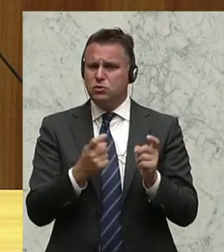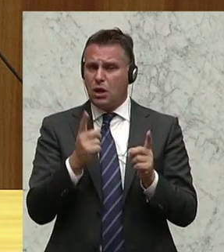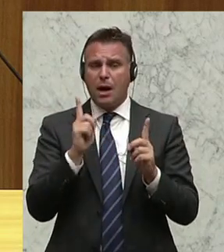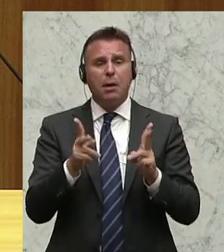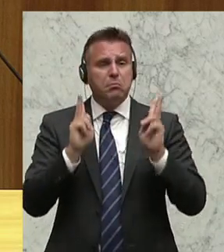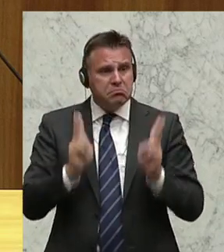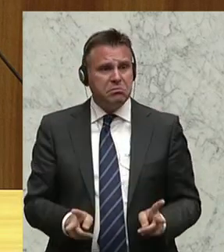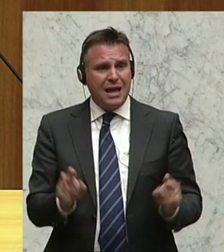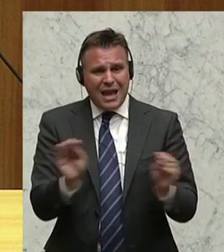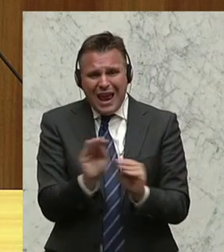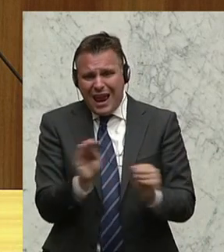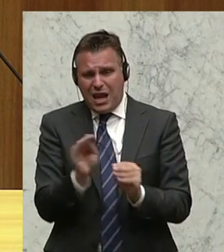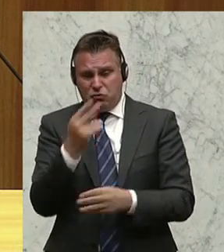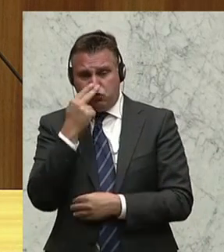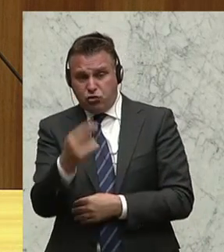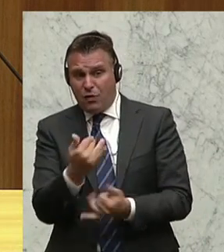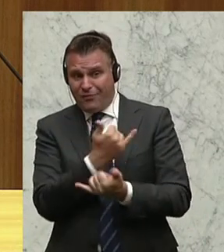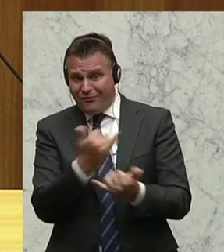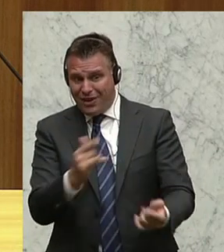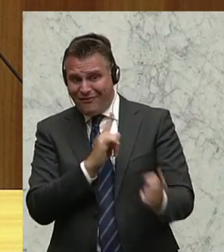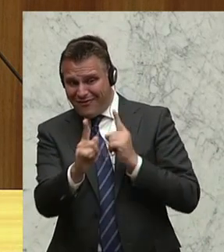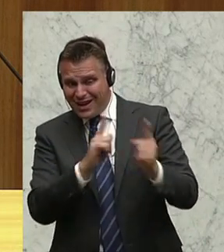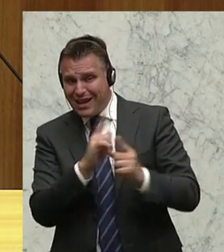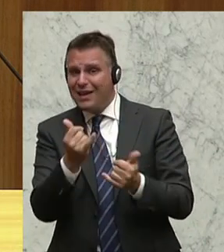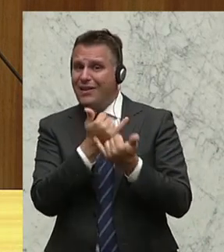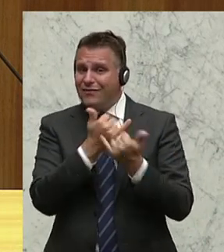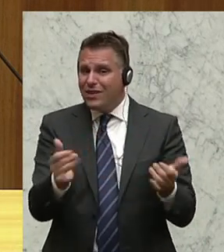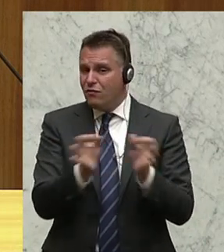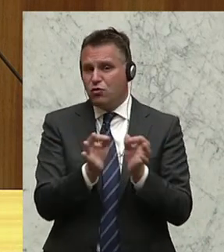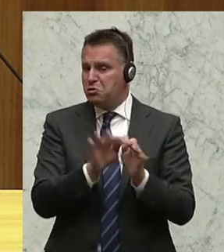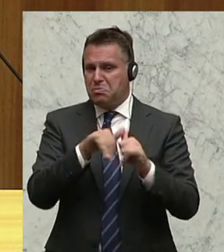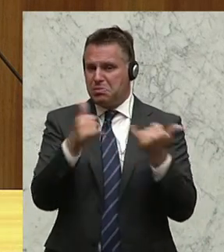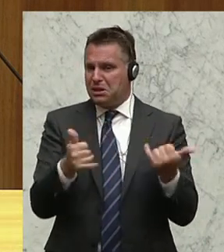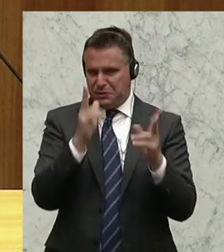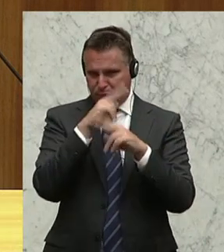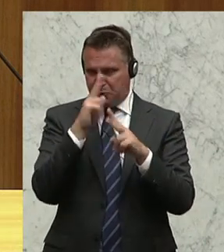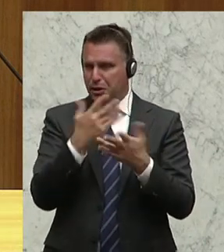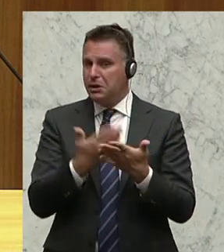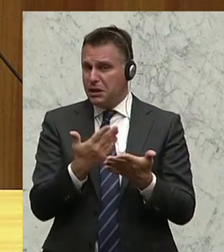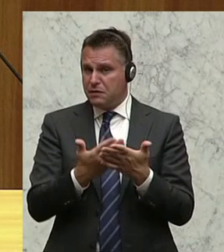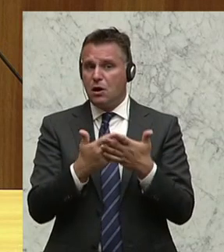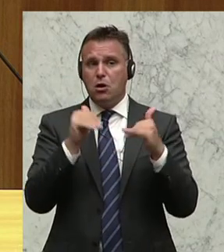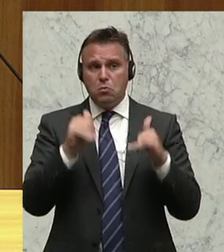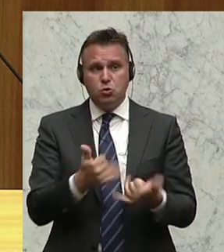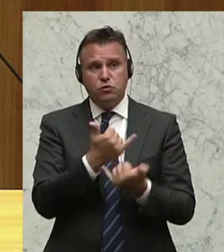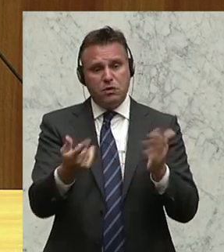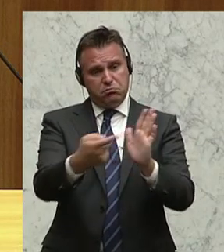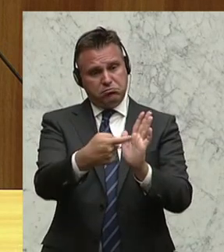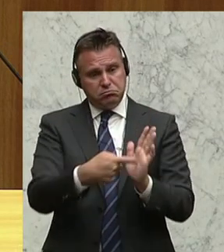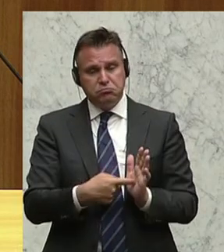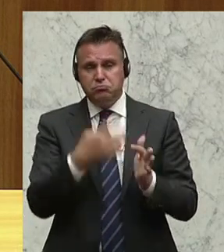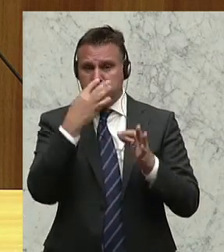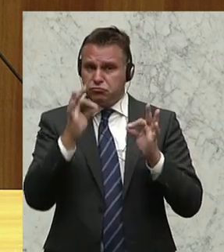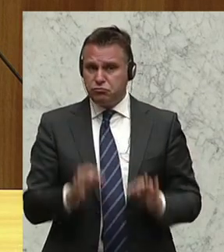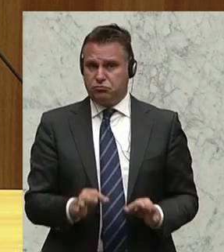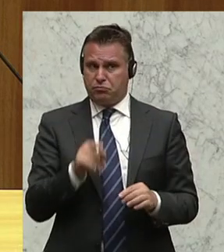Form noch nie ausgetestet worden, wie im Verkehr das wirklich so alles genau funktioniert. Und hier ein Anforderungsprofil zu erstellen, kann man nicht sagen, in ein